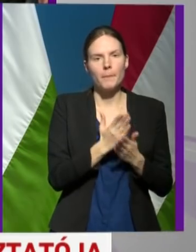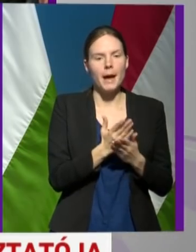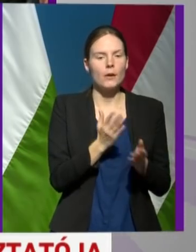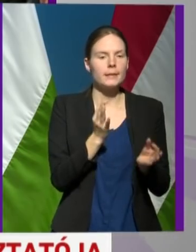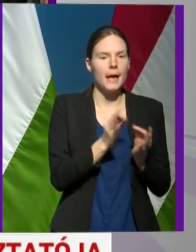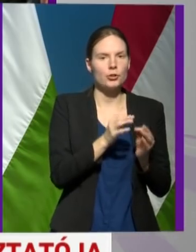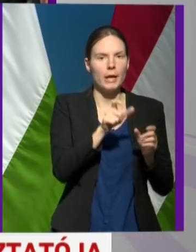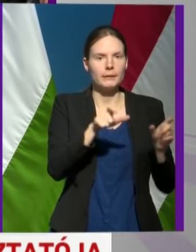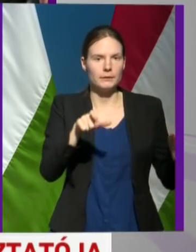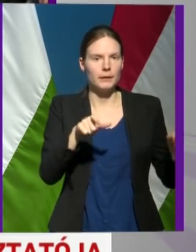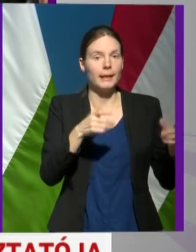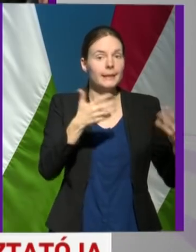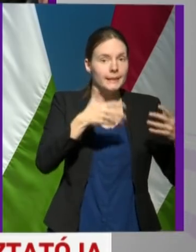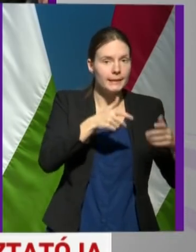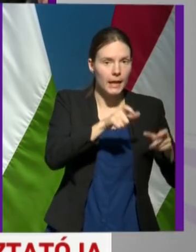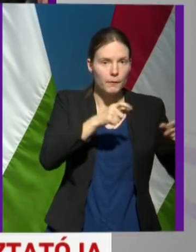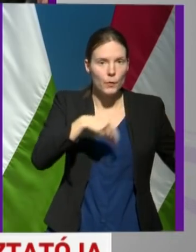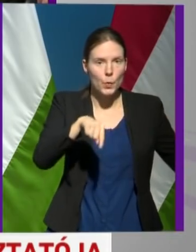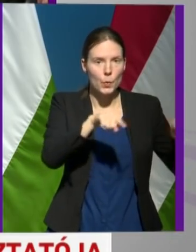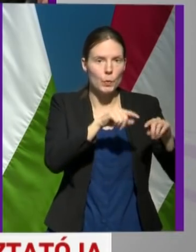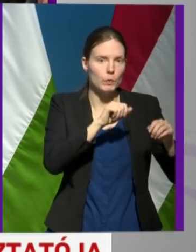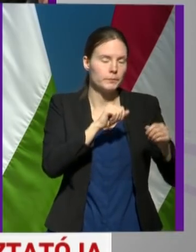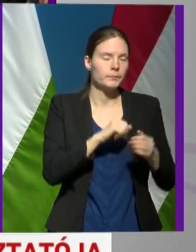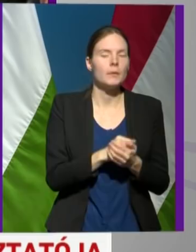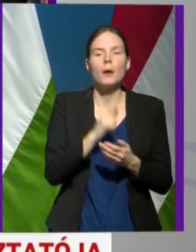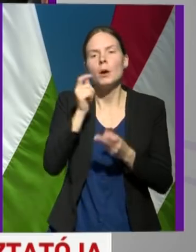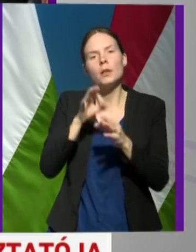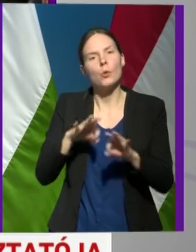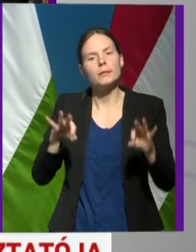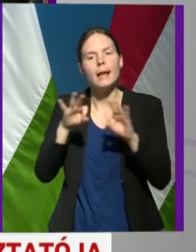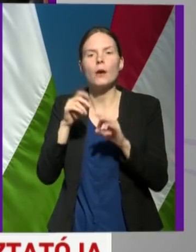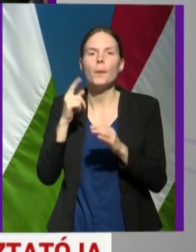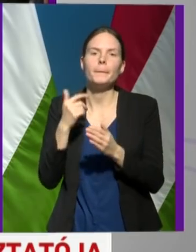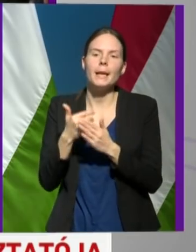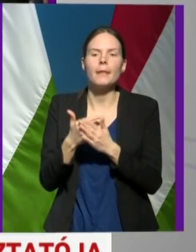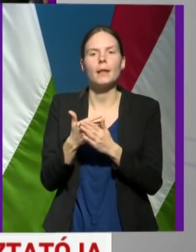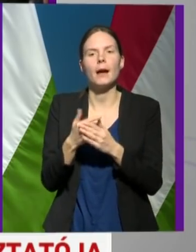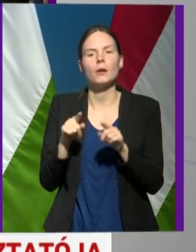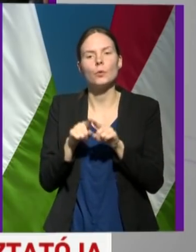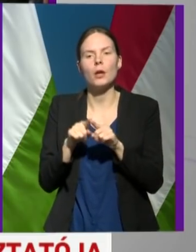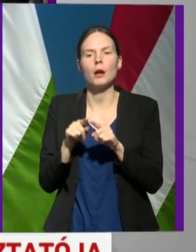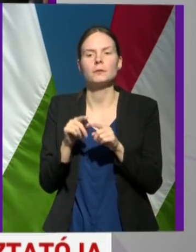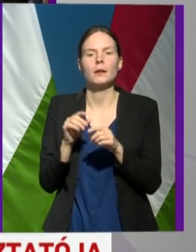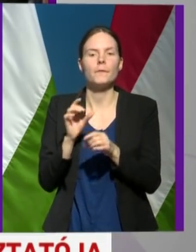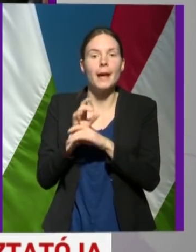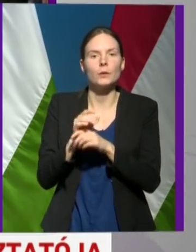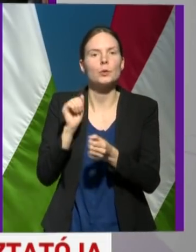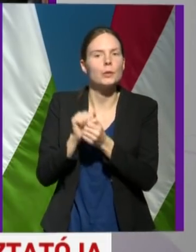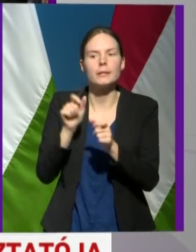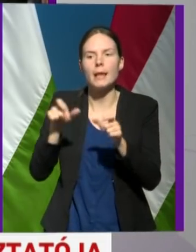a tízezerhez. Magyarországon mi lehet az a fertőzöttek száma, mi lehet az az esetszám, ami